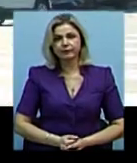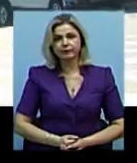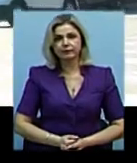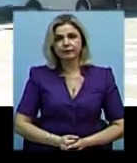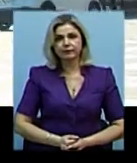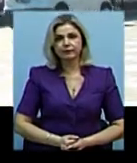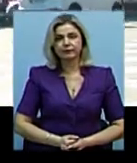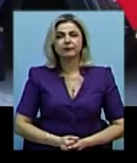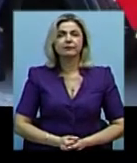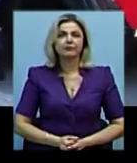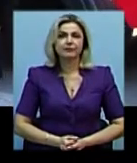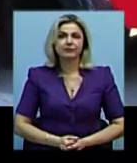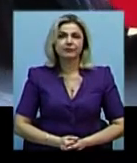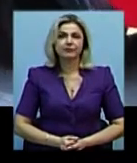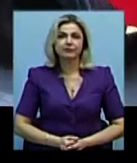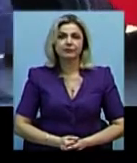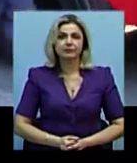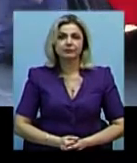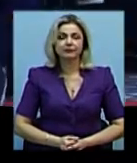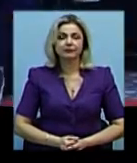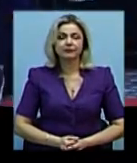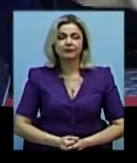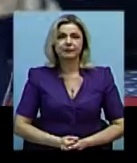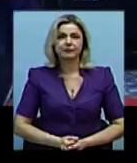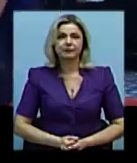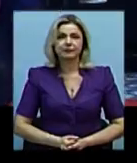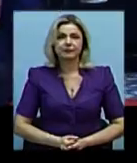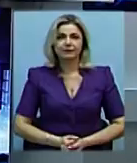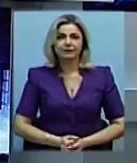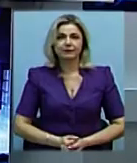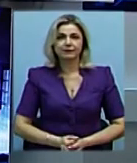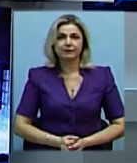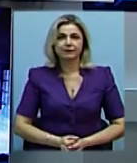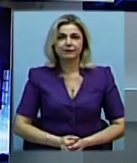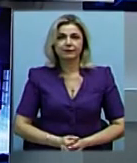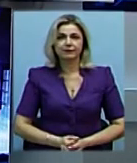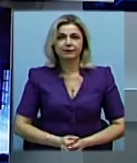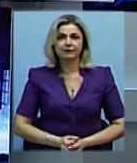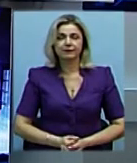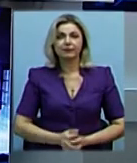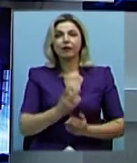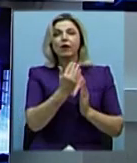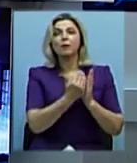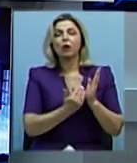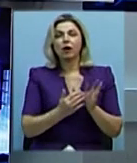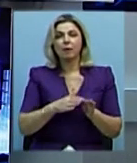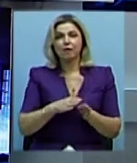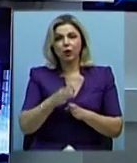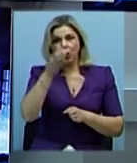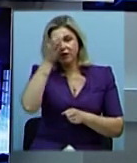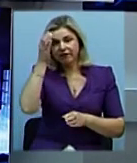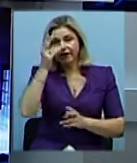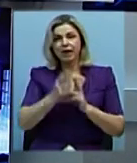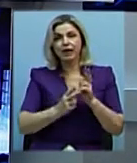Вікторія Чернявська, Олександр Пан, телевізійні новини Миколаївщини. У рамках реалізації освітньої